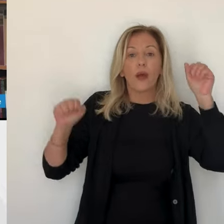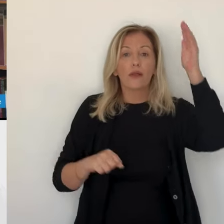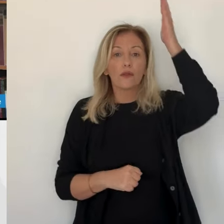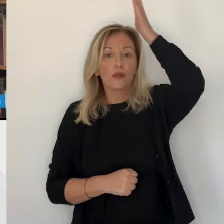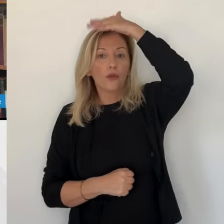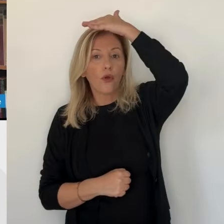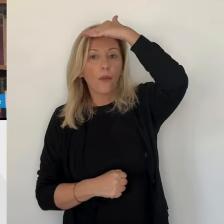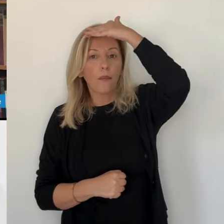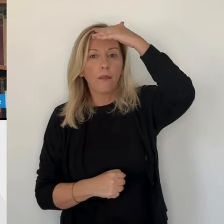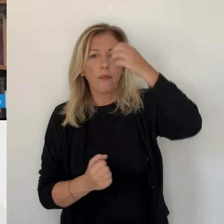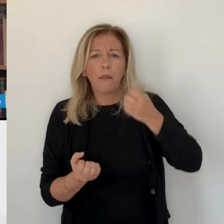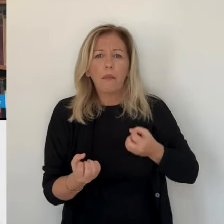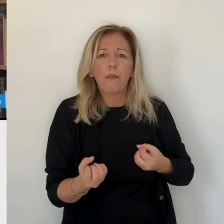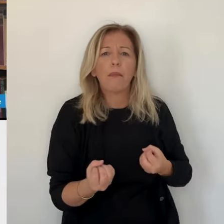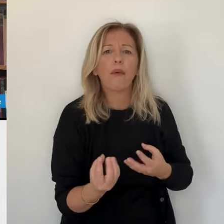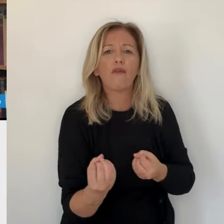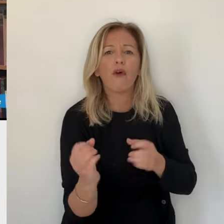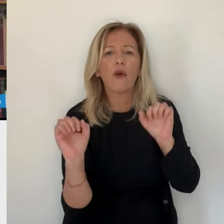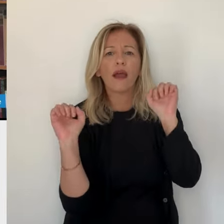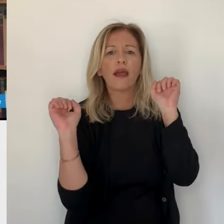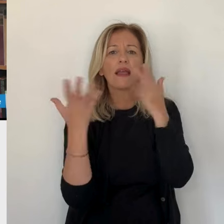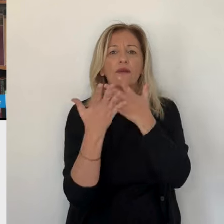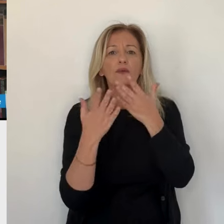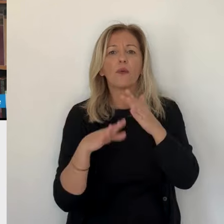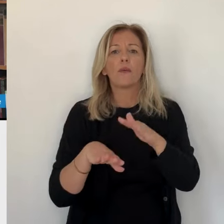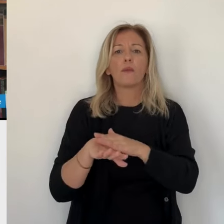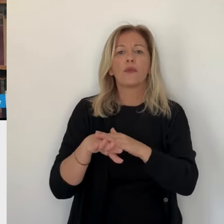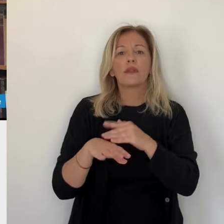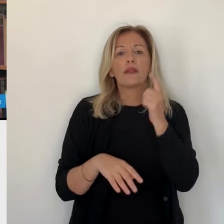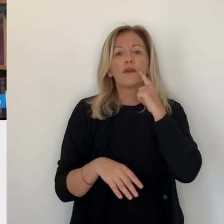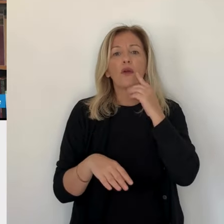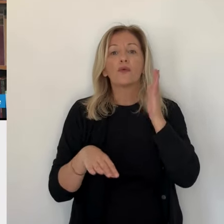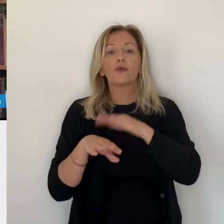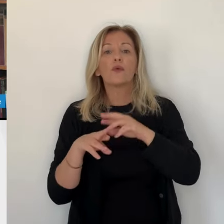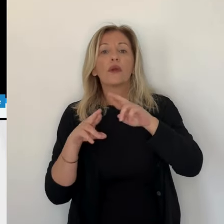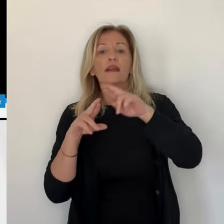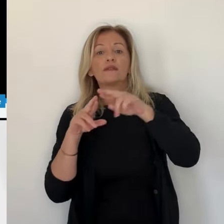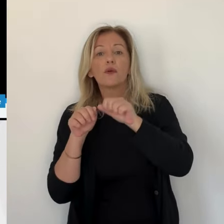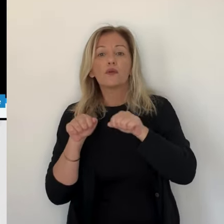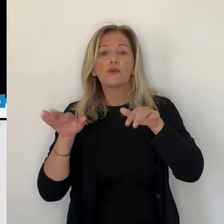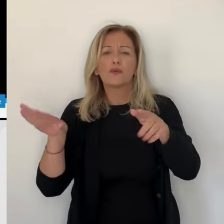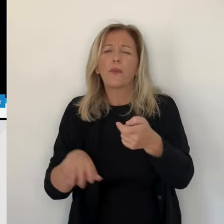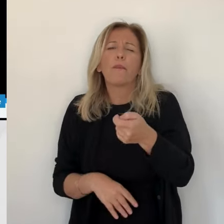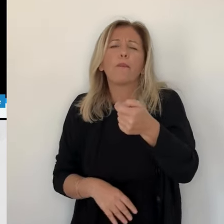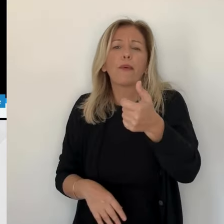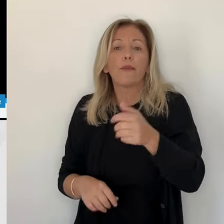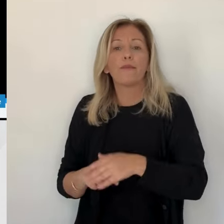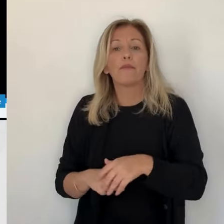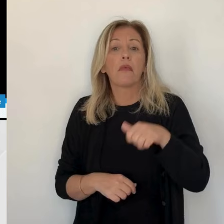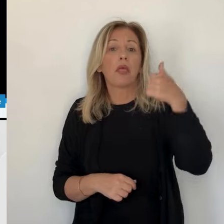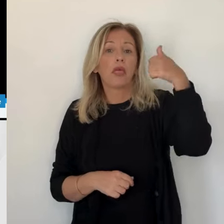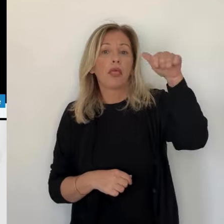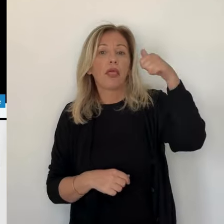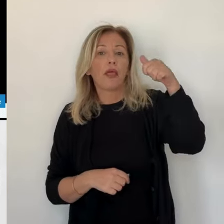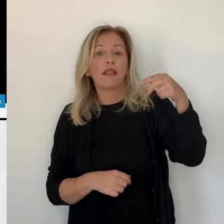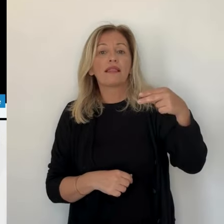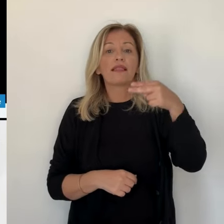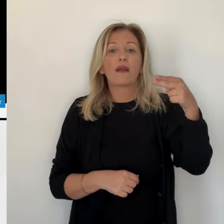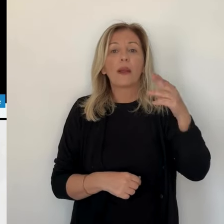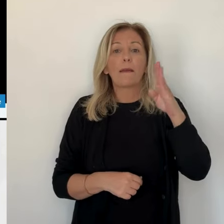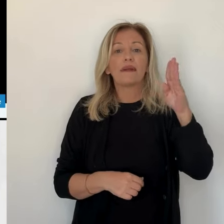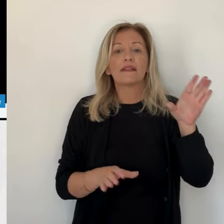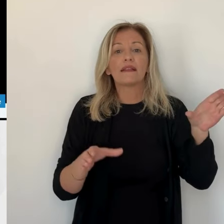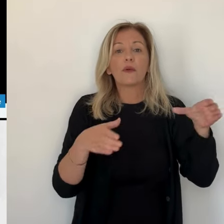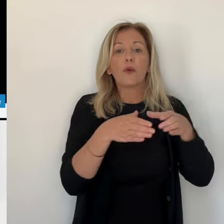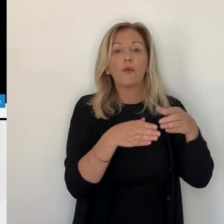dire que sans ingérence internationale, on peut aspirer à une plus grande stabilité mondiale. Cette victoire de Donald Trump aura suscité